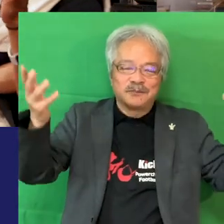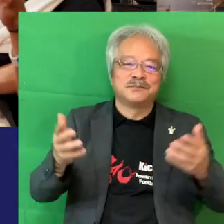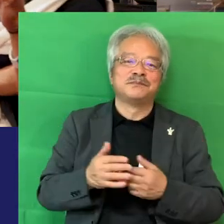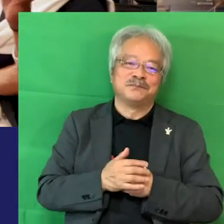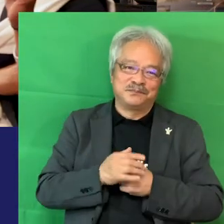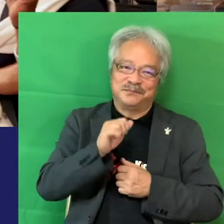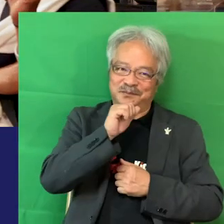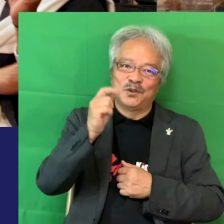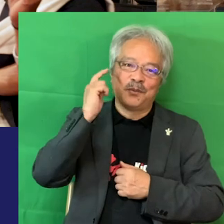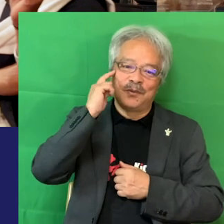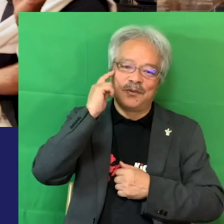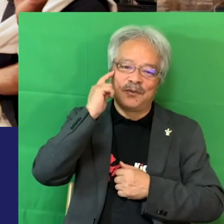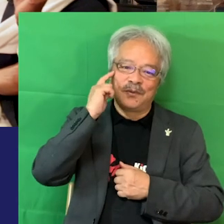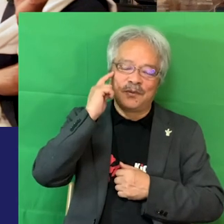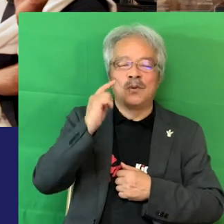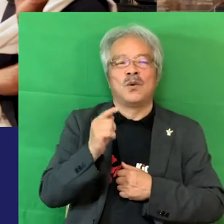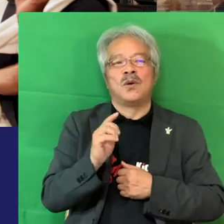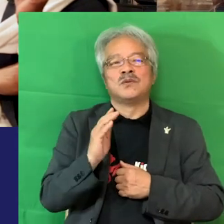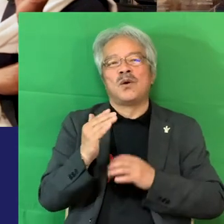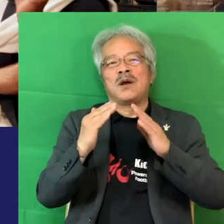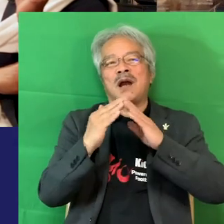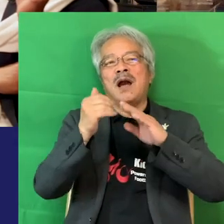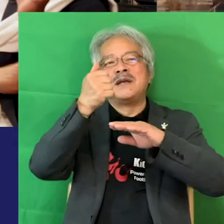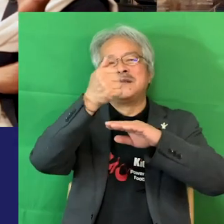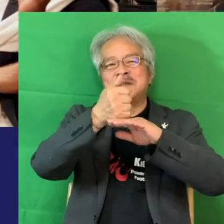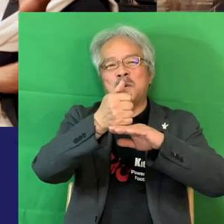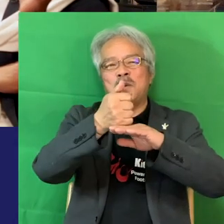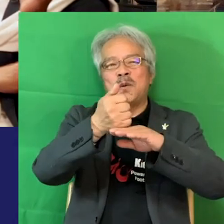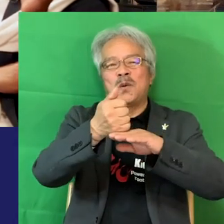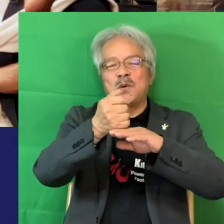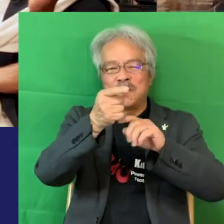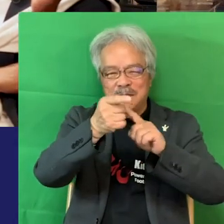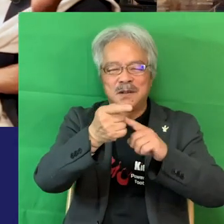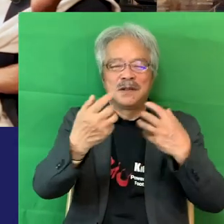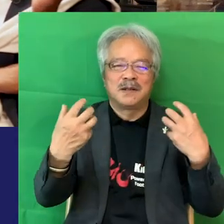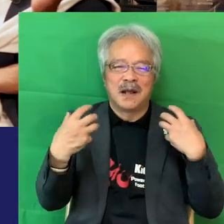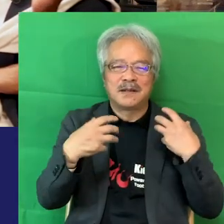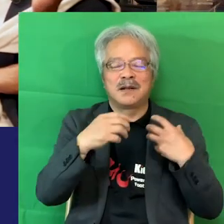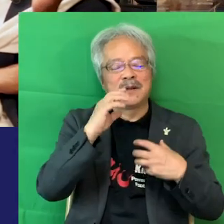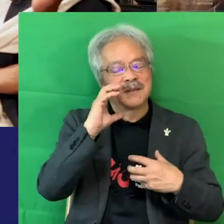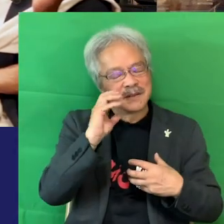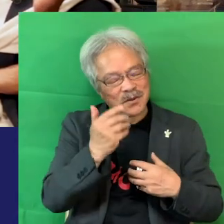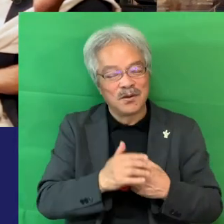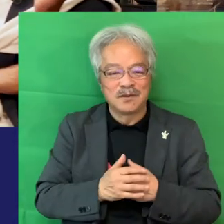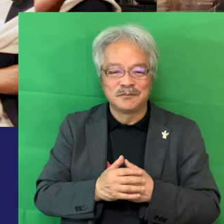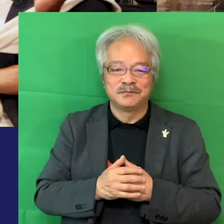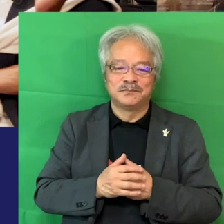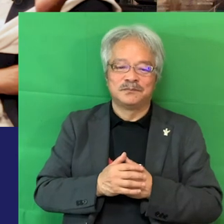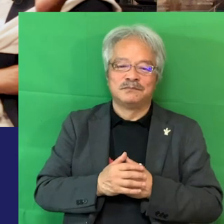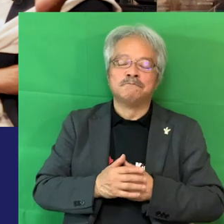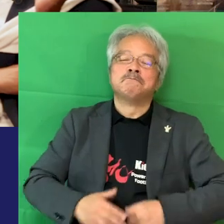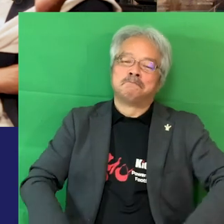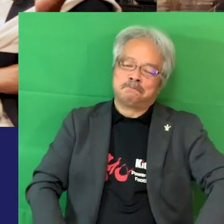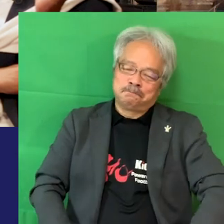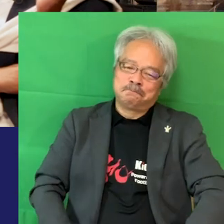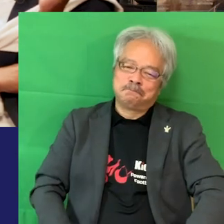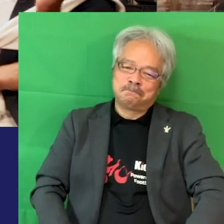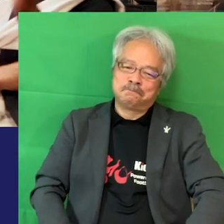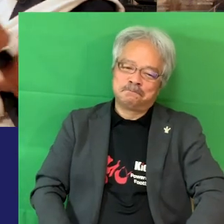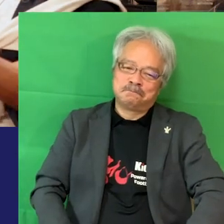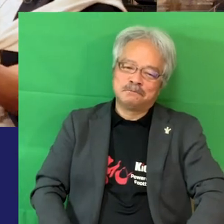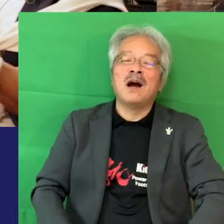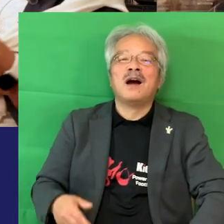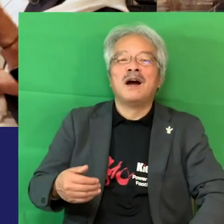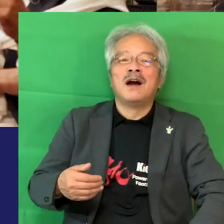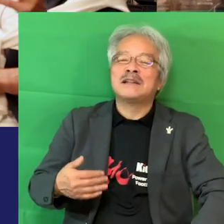にしたっていうのがすごいうまいそうねうーんまあ